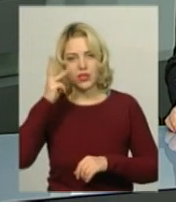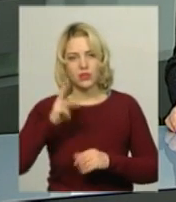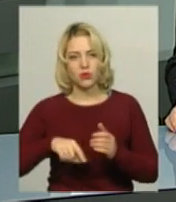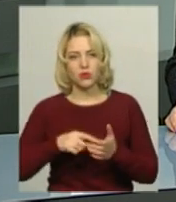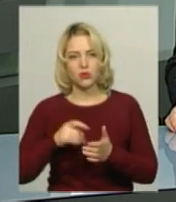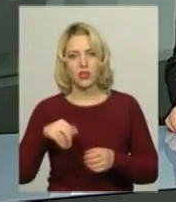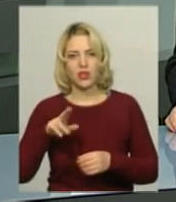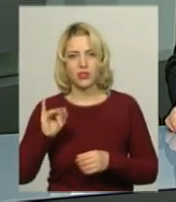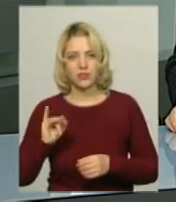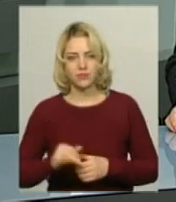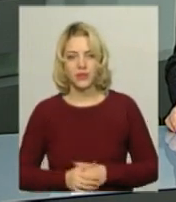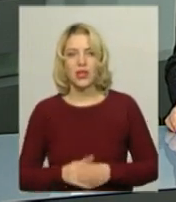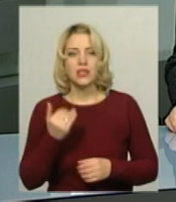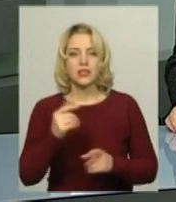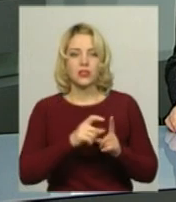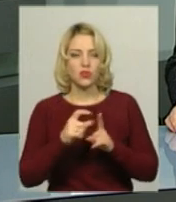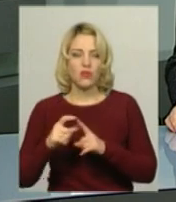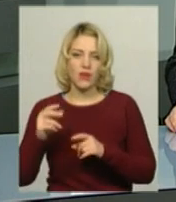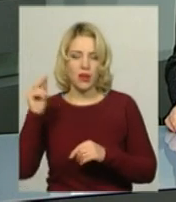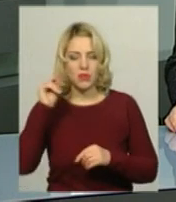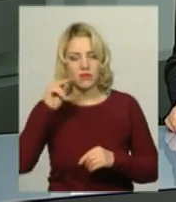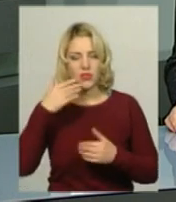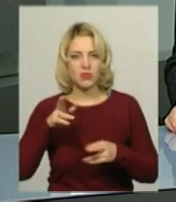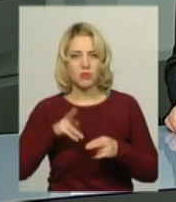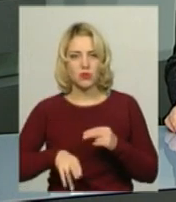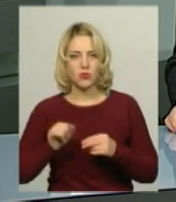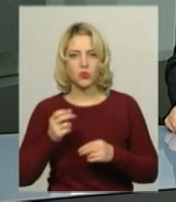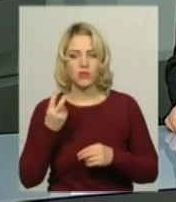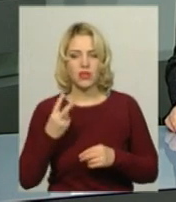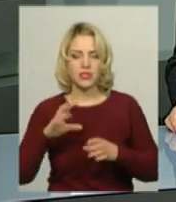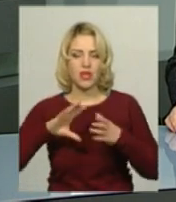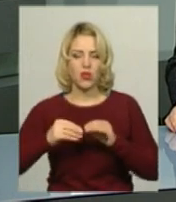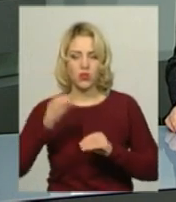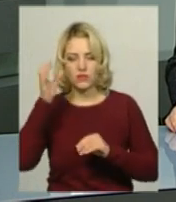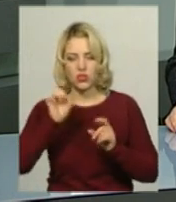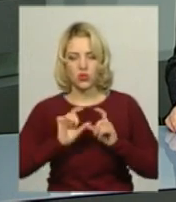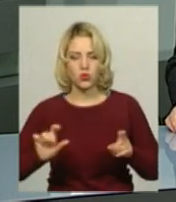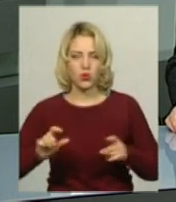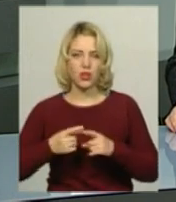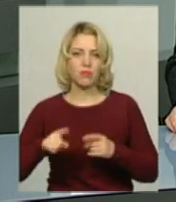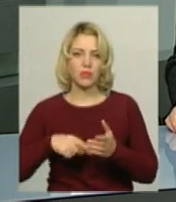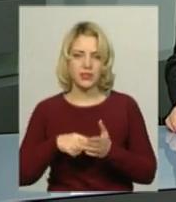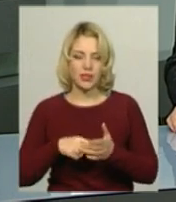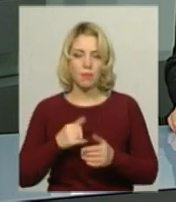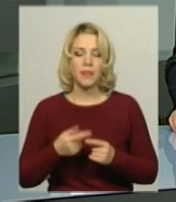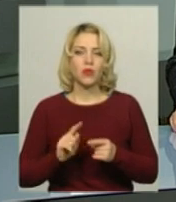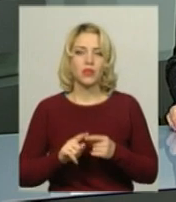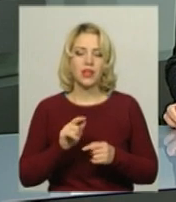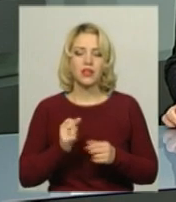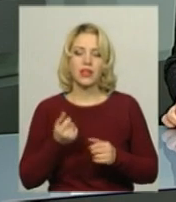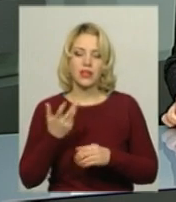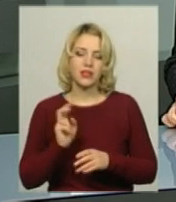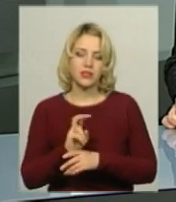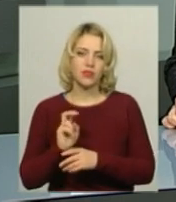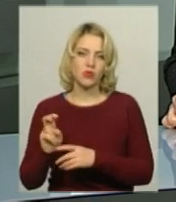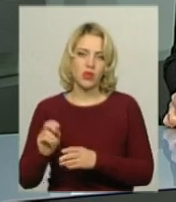Корнієвська. За її словами, навчання вже призупинено у 12 загальноосвітніх навчальних закладах міста. У них кількість відвідування